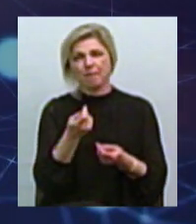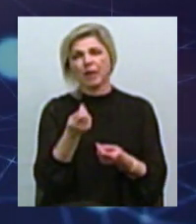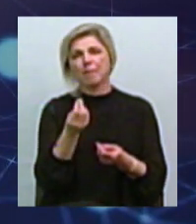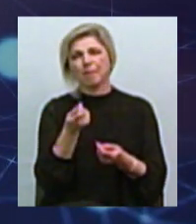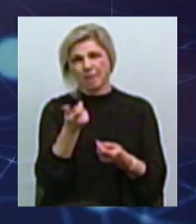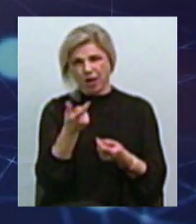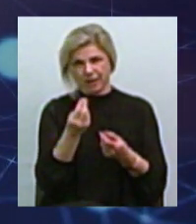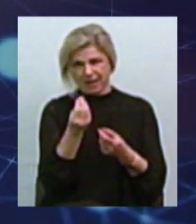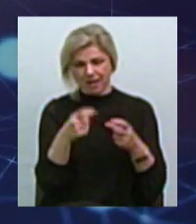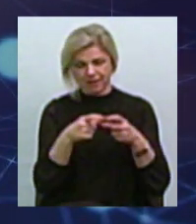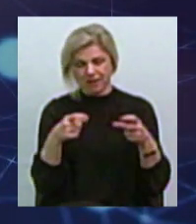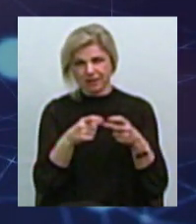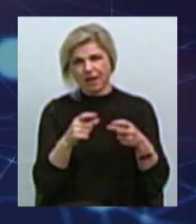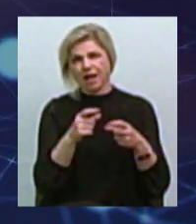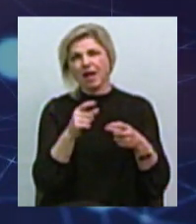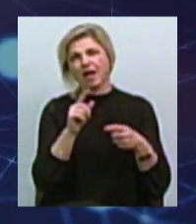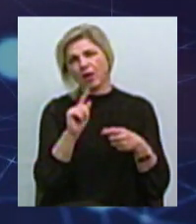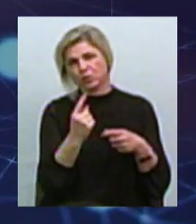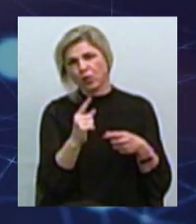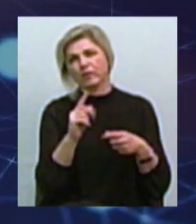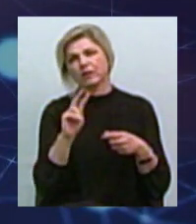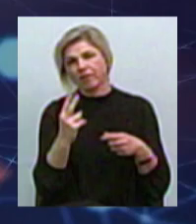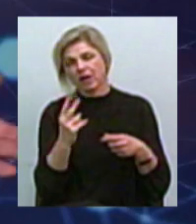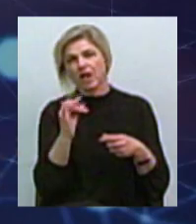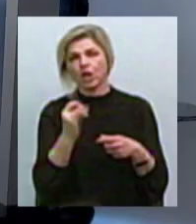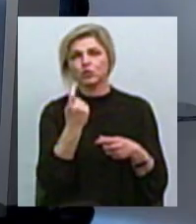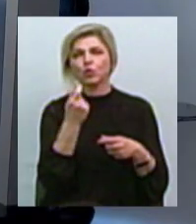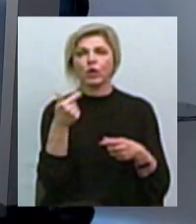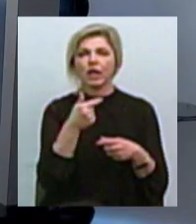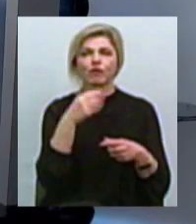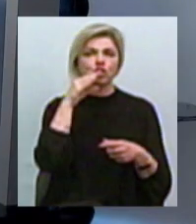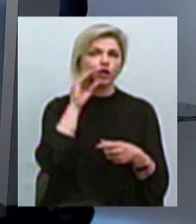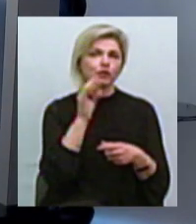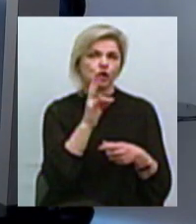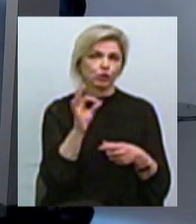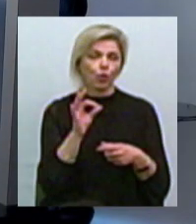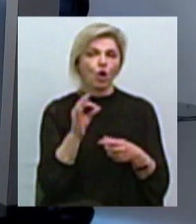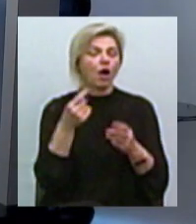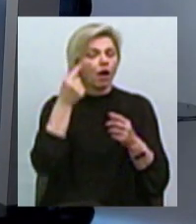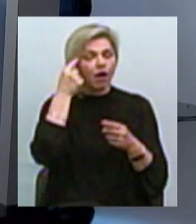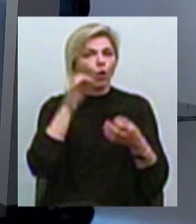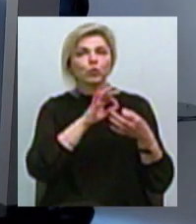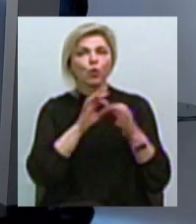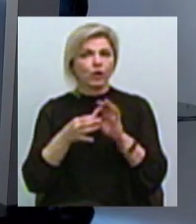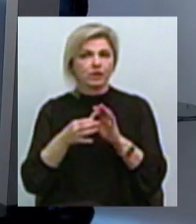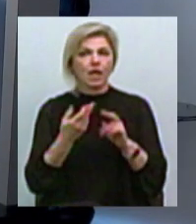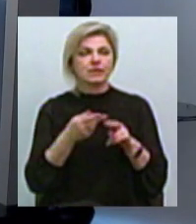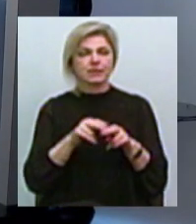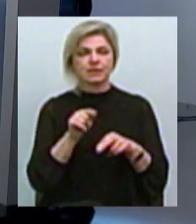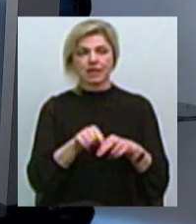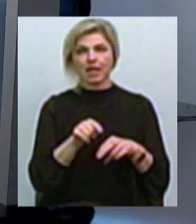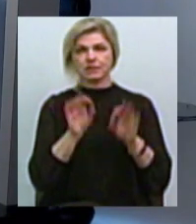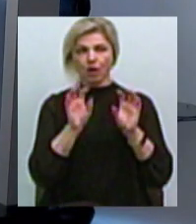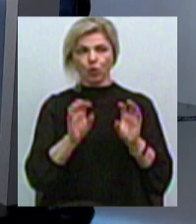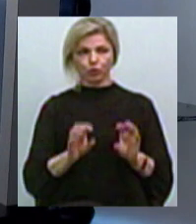Дрібного номіналу купюрах і на 100 гривневі Тарас Шевченко В чому логіка? Він законодавчий Тобто, з одного